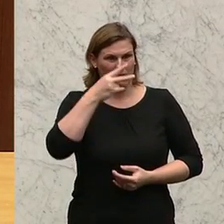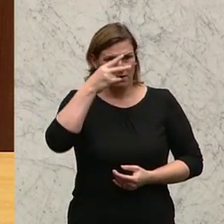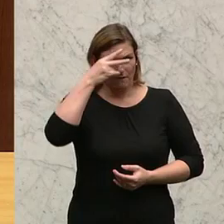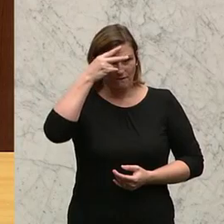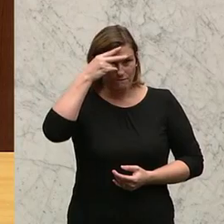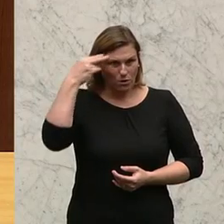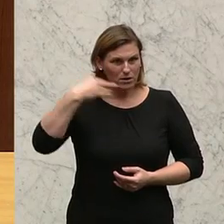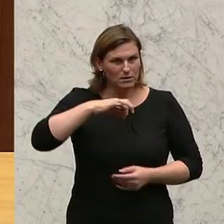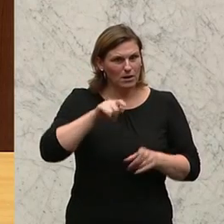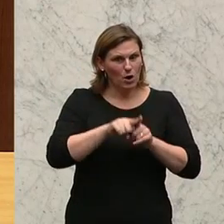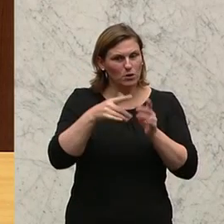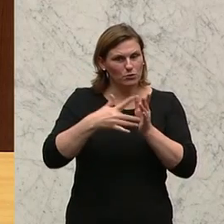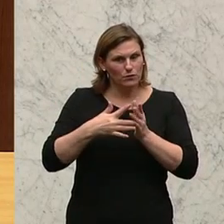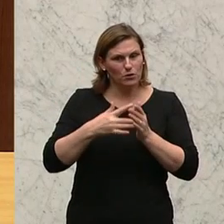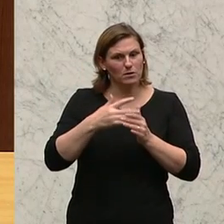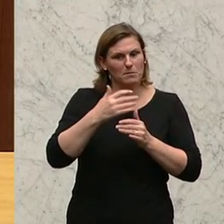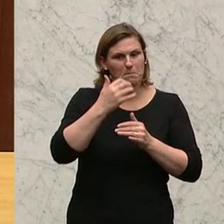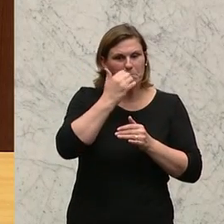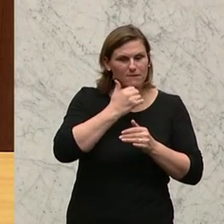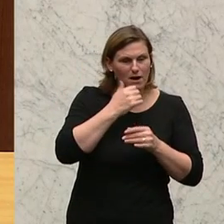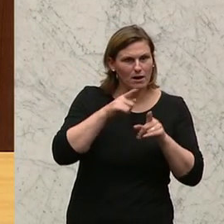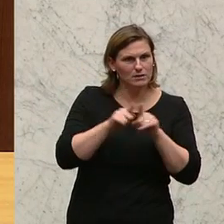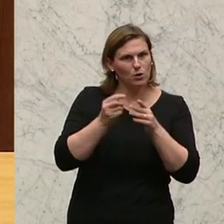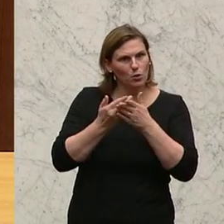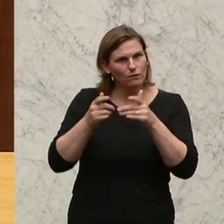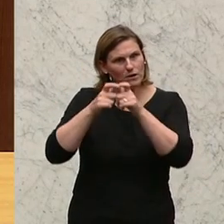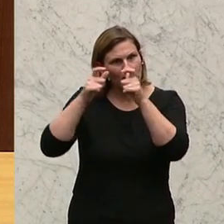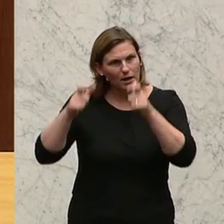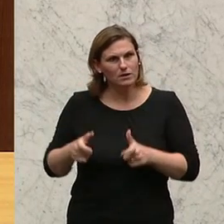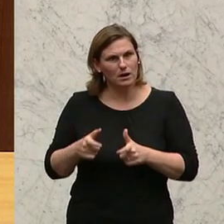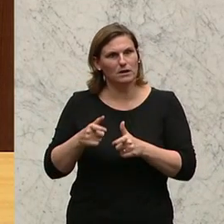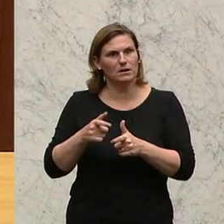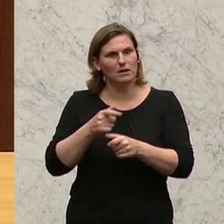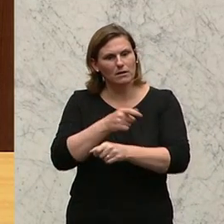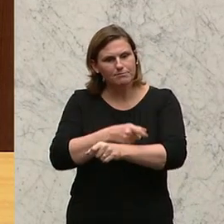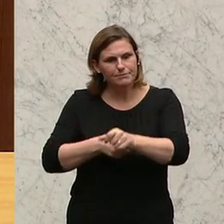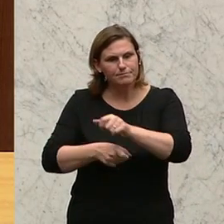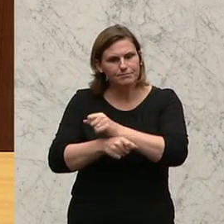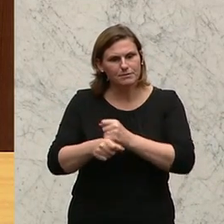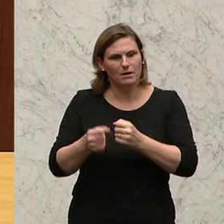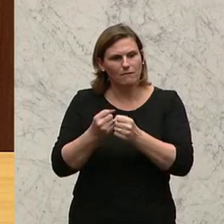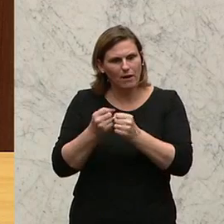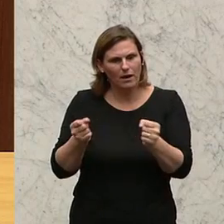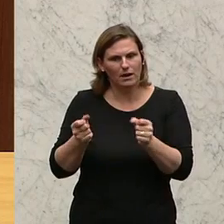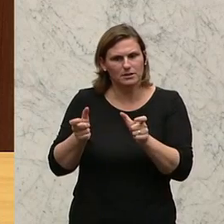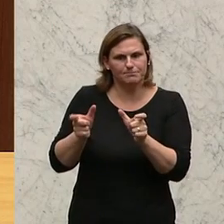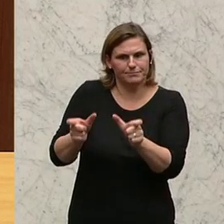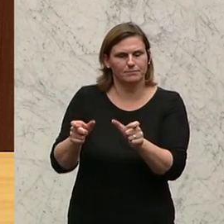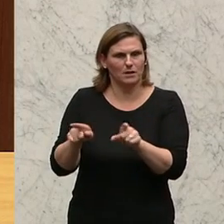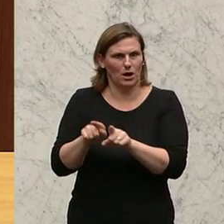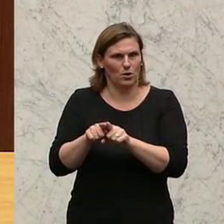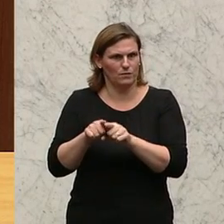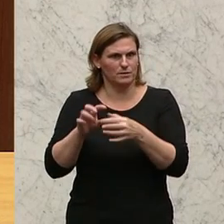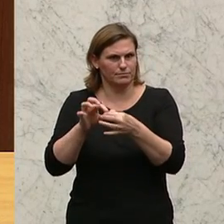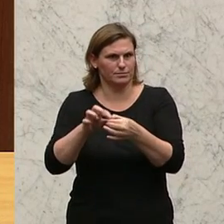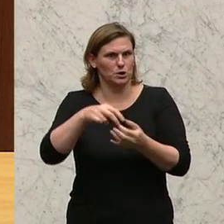auch private und öffentliche Einrichtungen, in denen es um Freiheitsbeschränkungen geht. Die Zuständigkeit